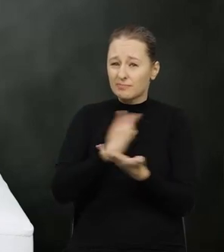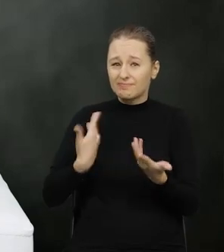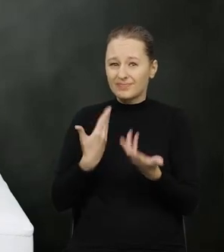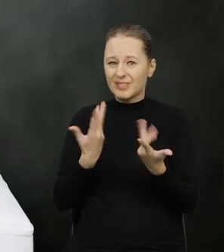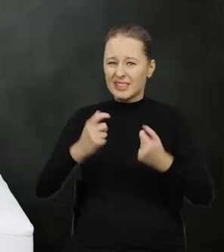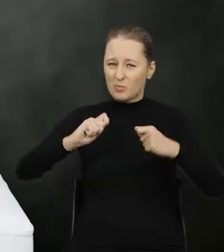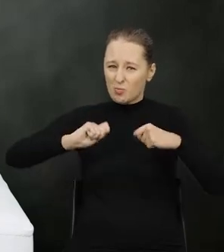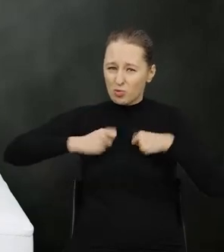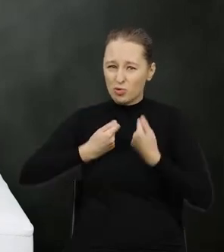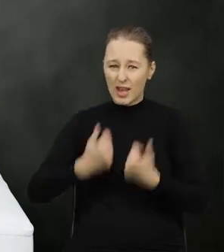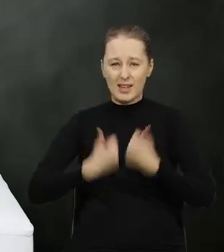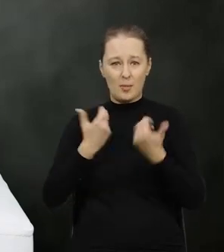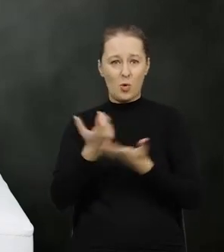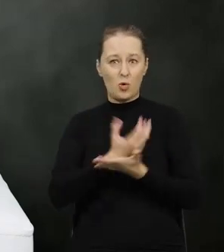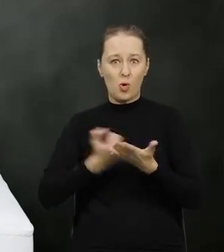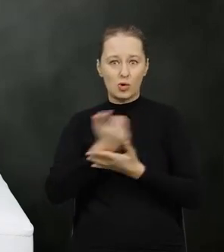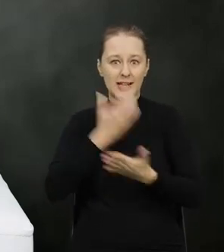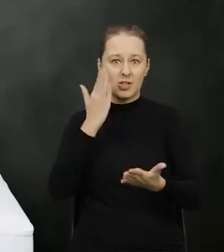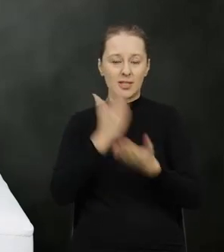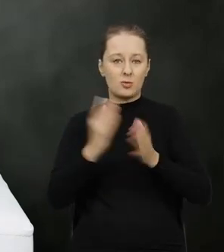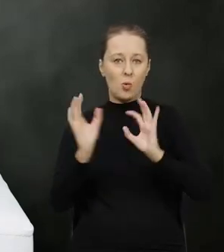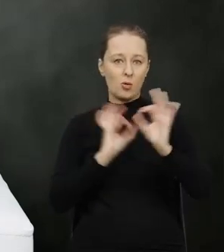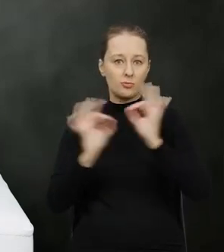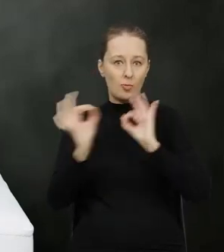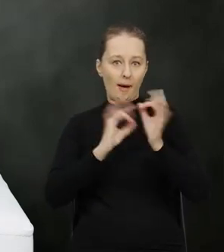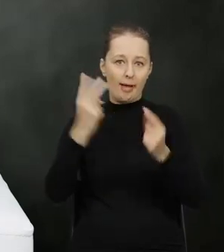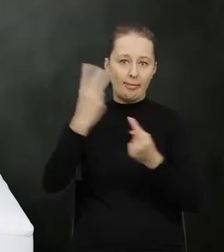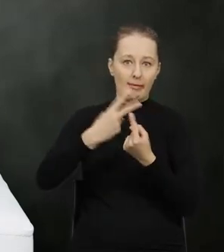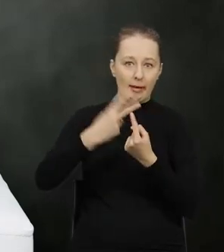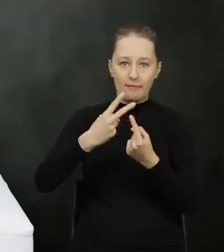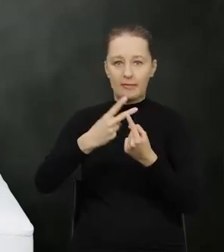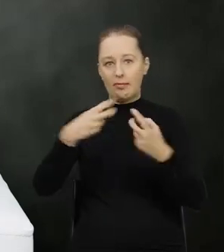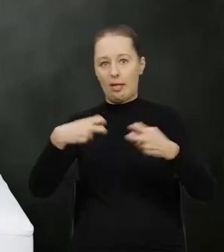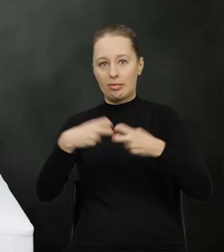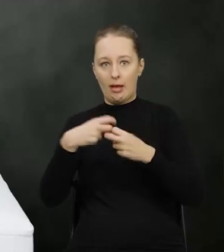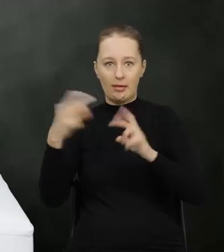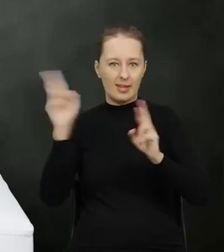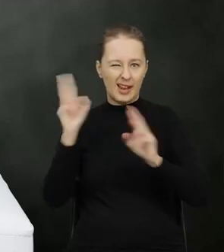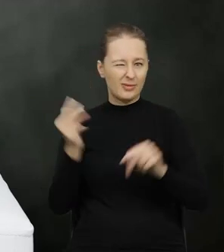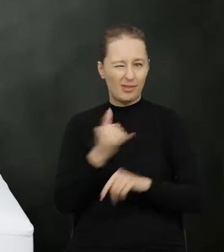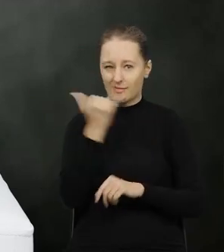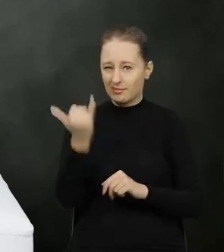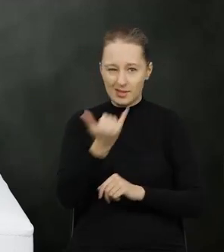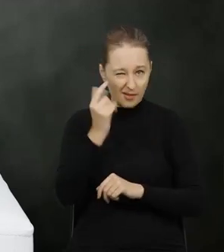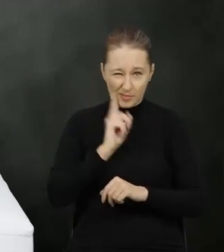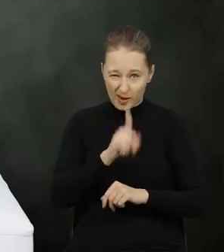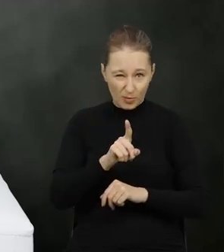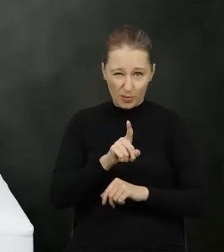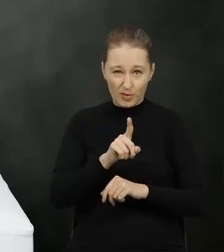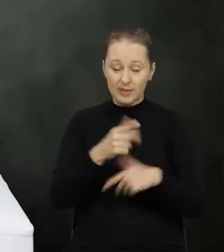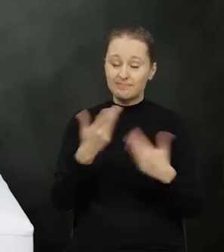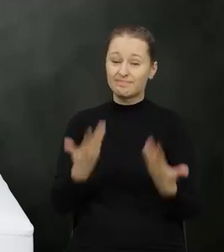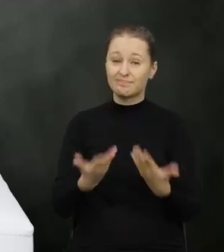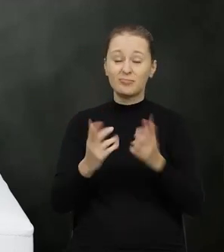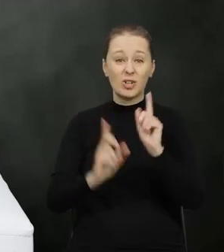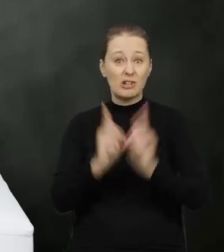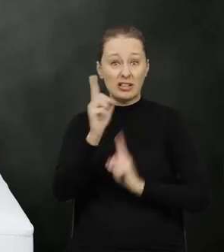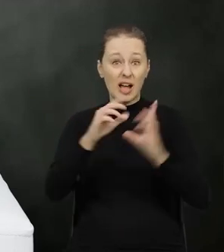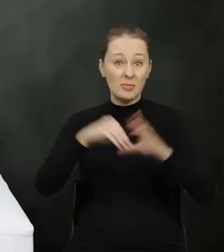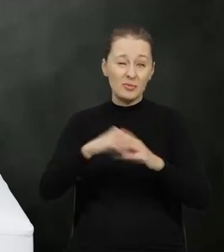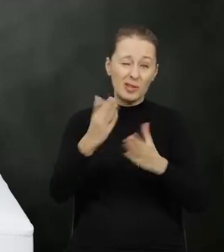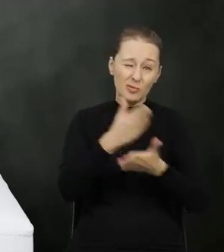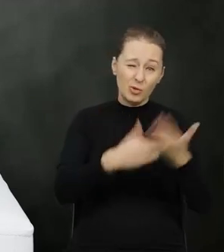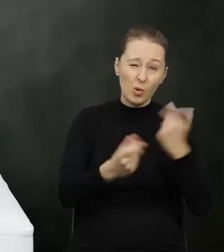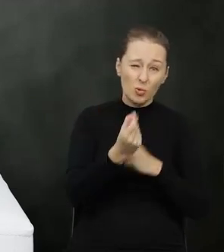jesteśmy zmuszeni do korzystania wyłącznie z informacji medialnych, które nie zawsze są prawdziwe, bo czasami